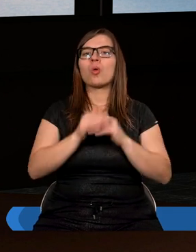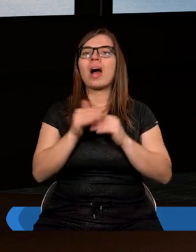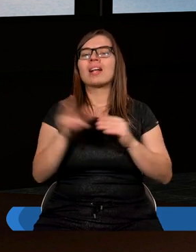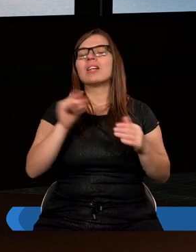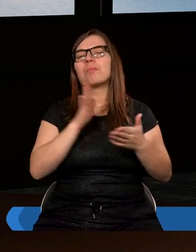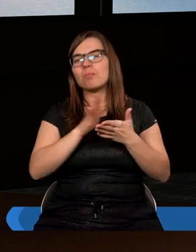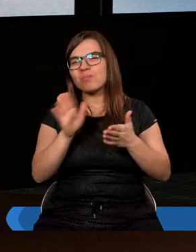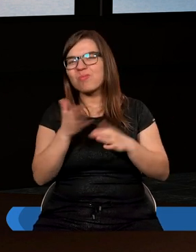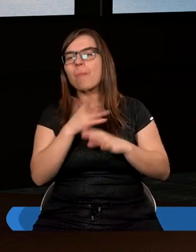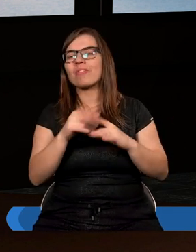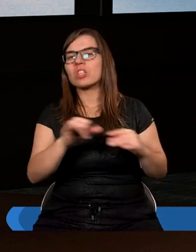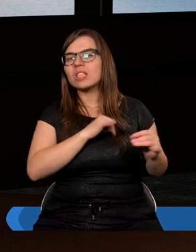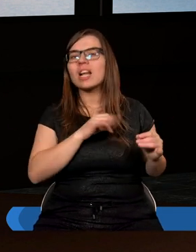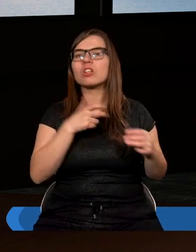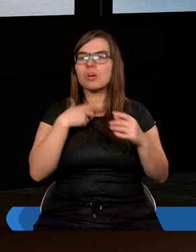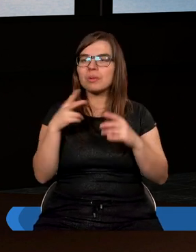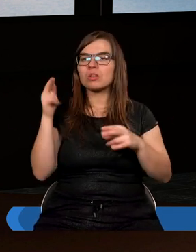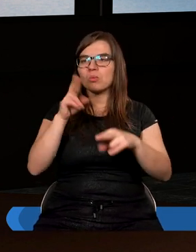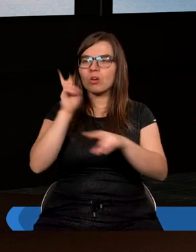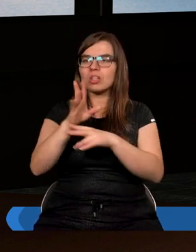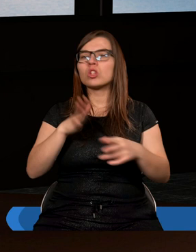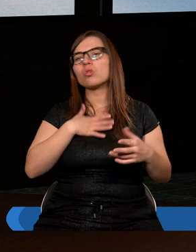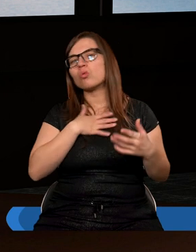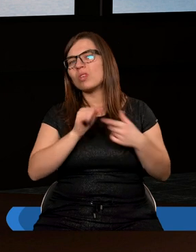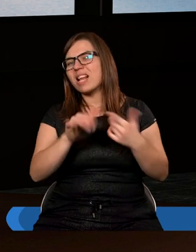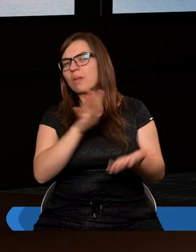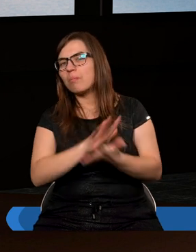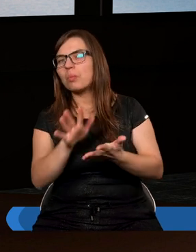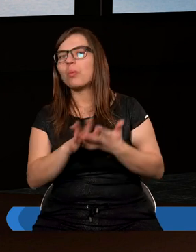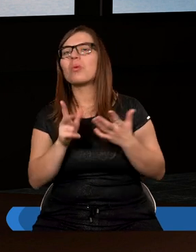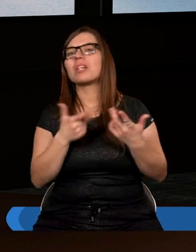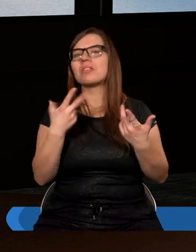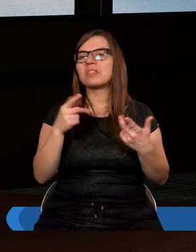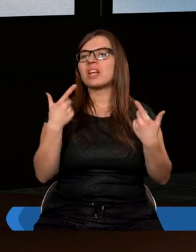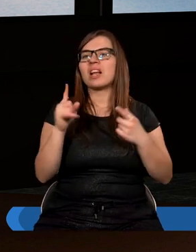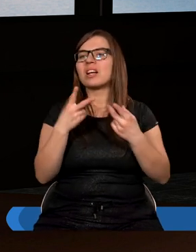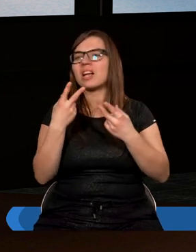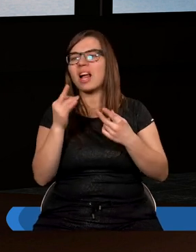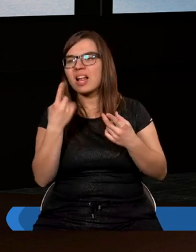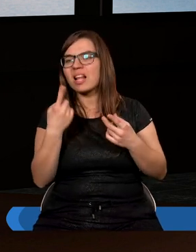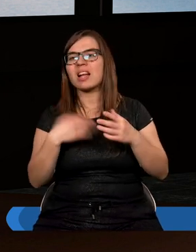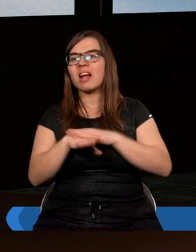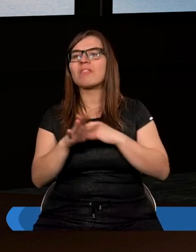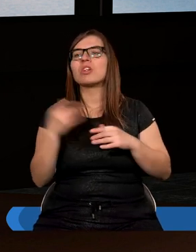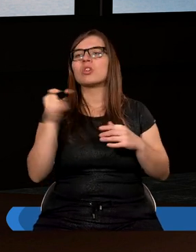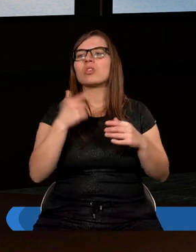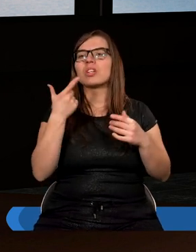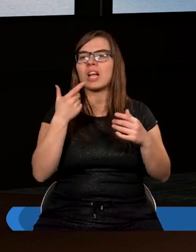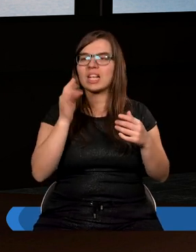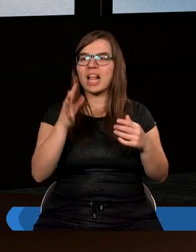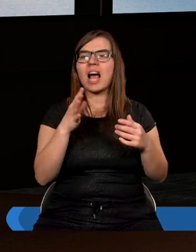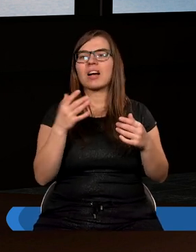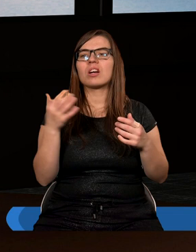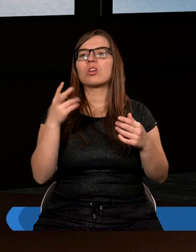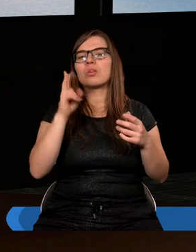człowiek odczuwa taki dystans do Boga, czuje, że jest brudny. Tego doświadczyli Adam i Ewa, kiedy zgrzeszyli, tego doświadczył Dawid, kiedy dopuścił się